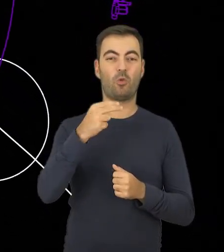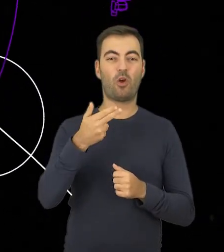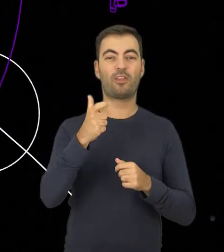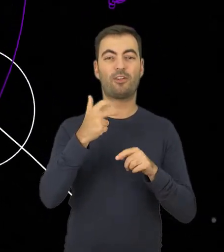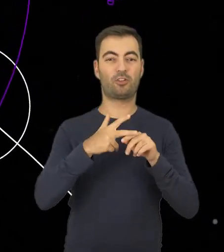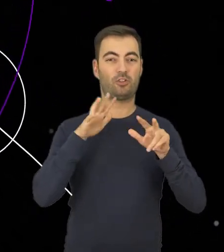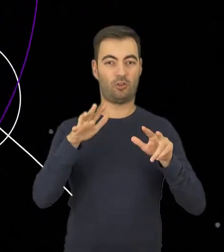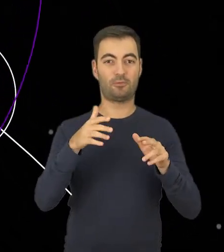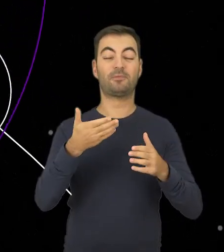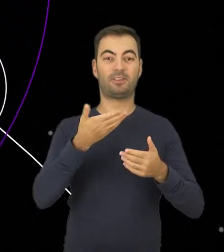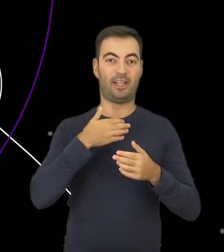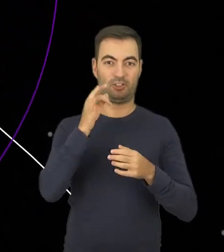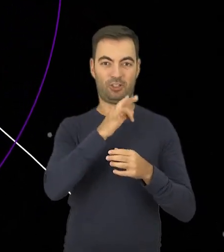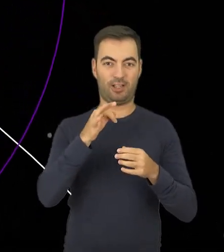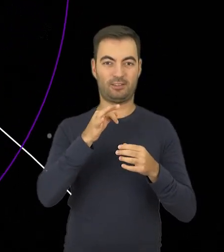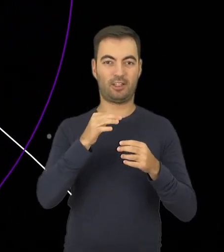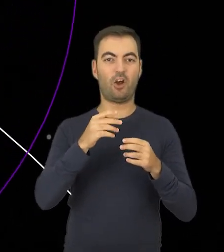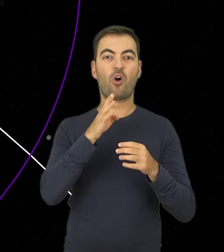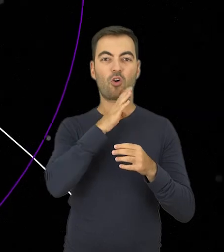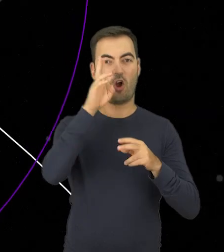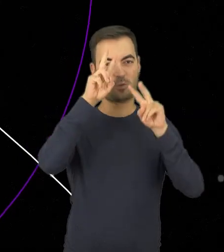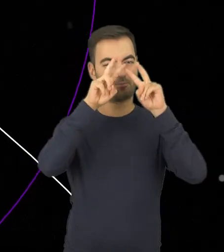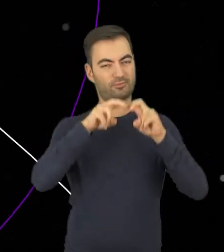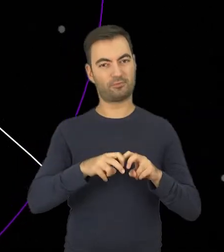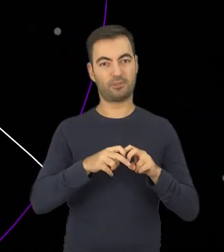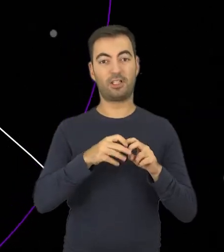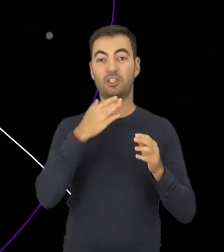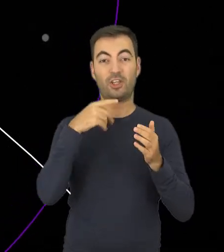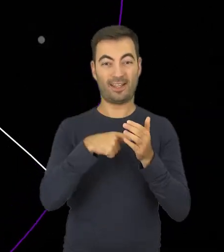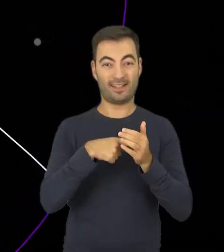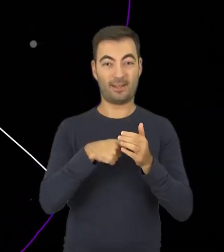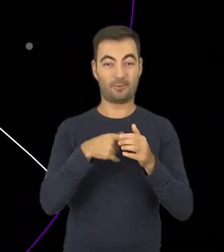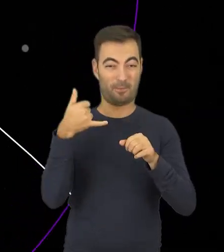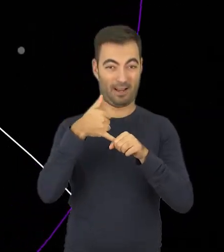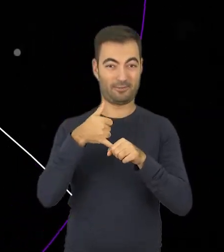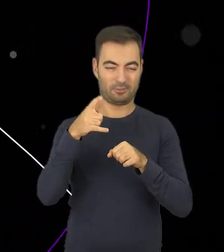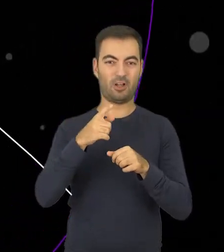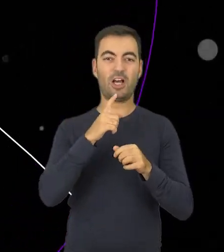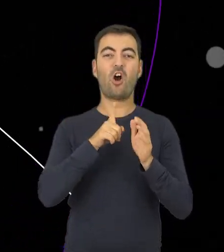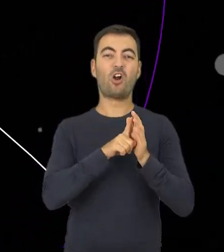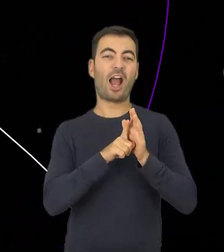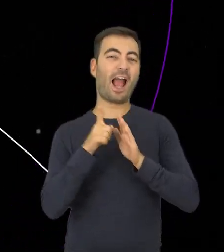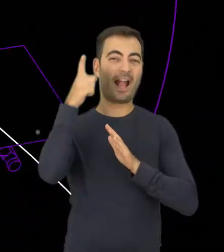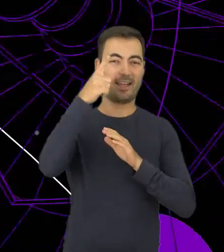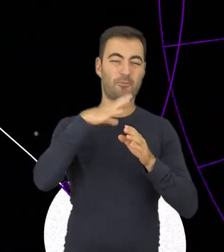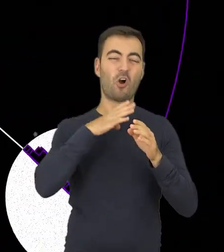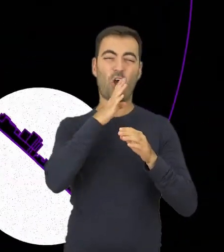umożliwia eksplorację kosmosu. Dzięki niemu statki kosmiczne mogą podróżować w najdalsze rejony Układu Słonecznego.